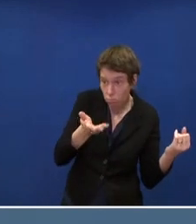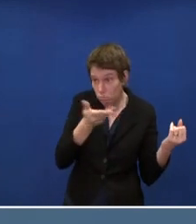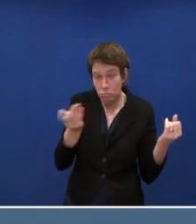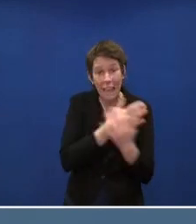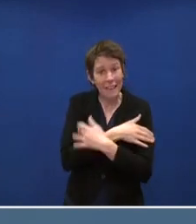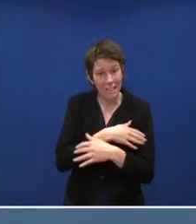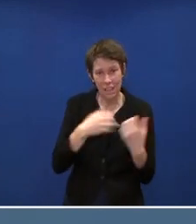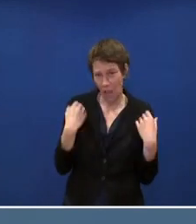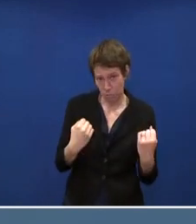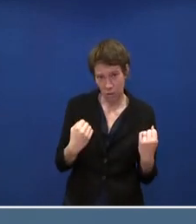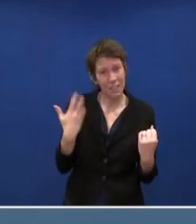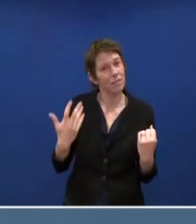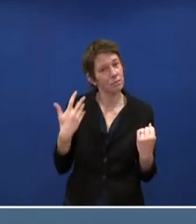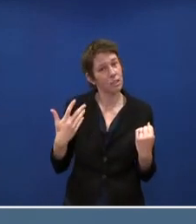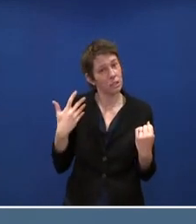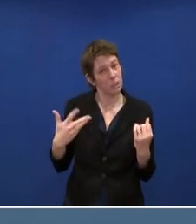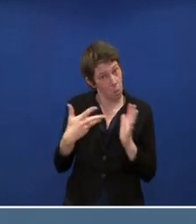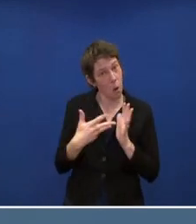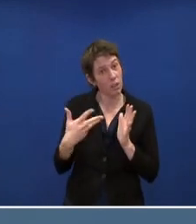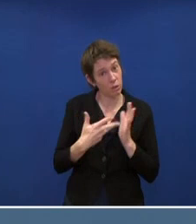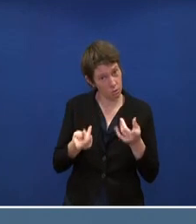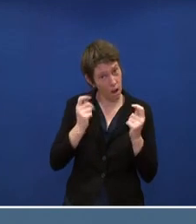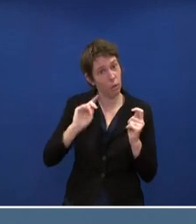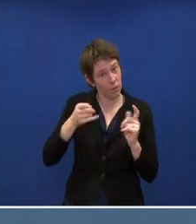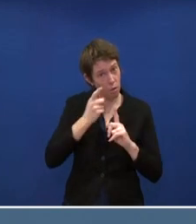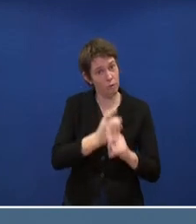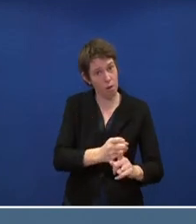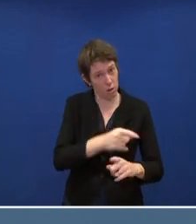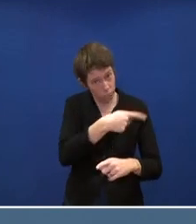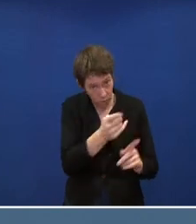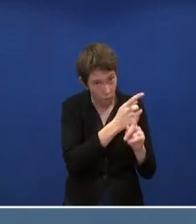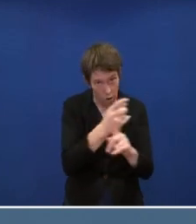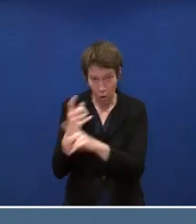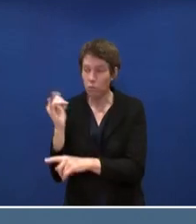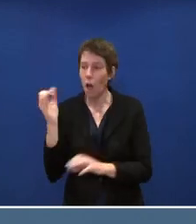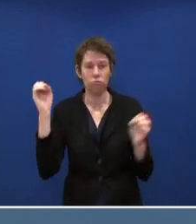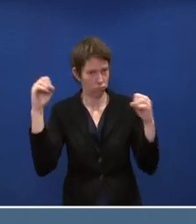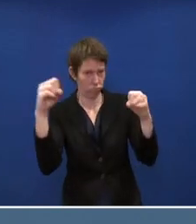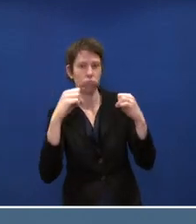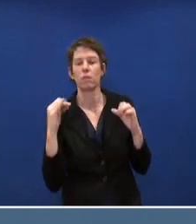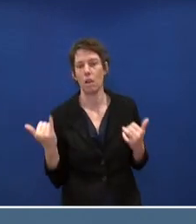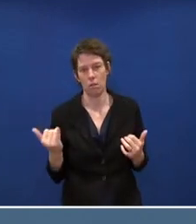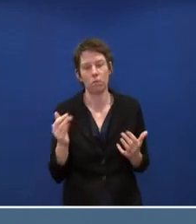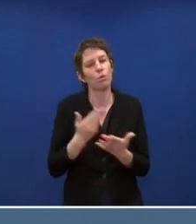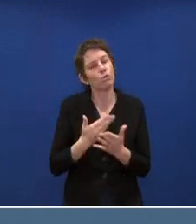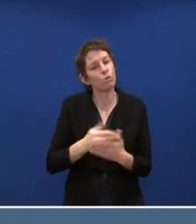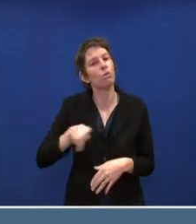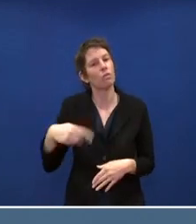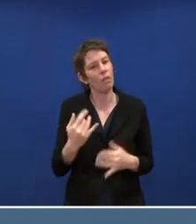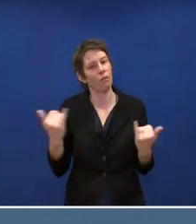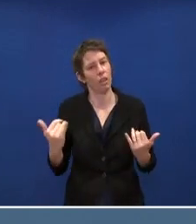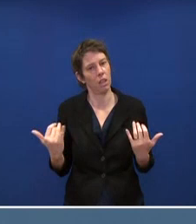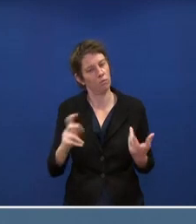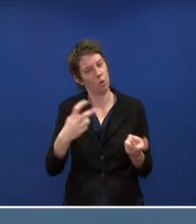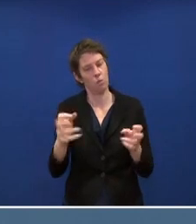dass er eingehalten wird und dem entsprechend auch gefolgt wird und wie das dann eben auch entsprechend erfolgen